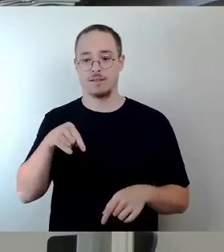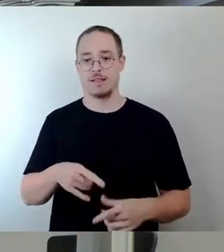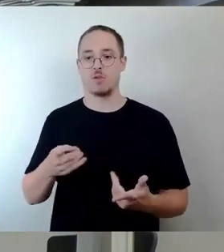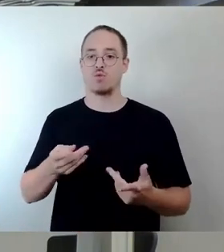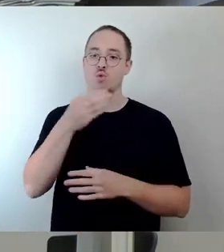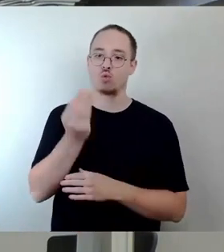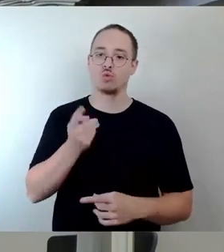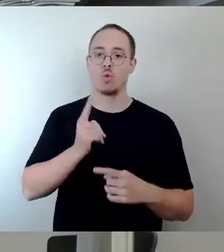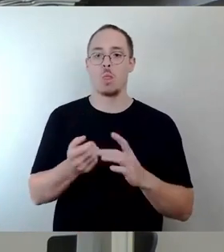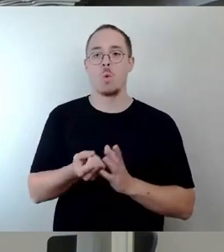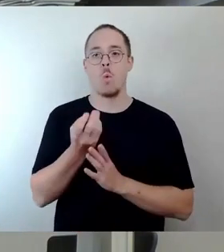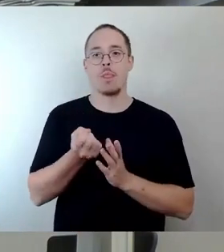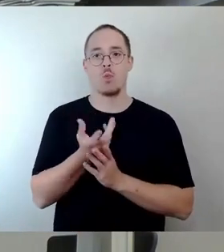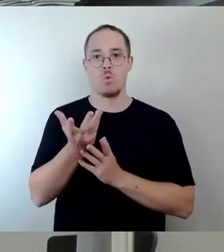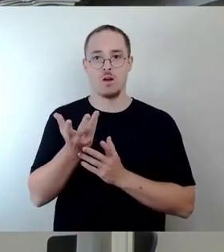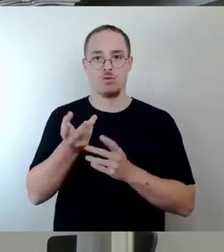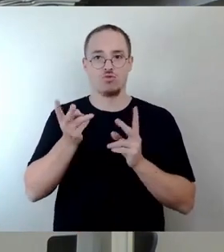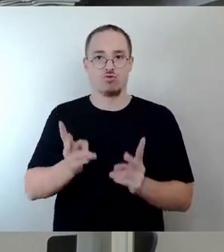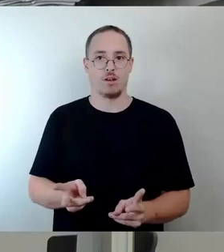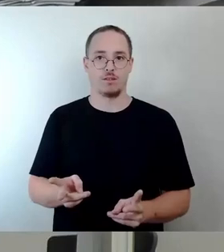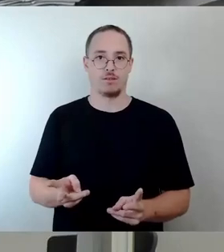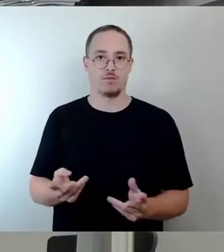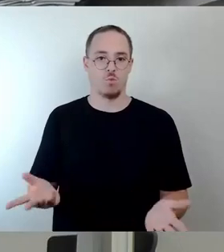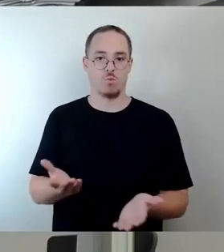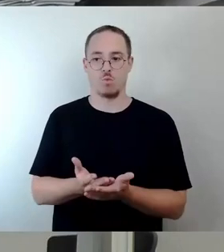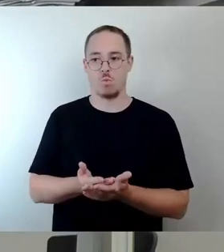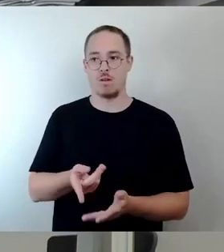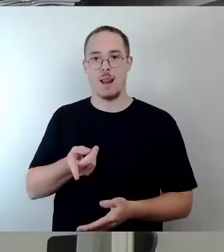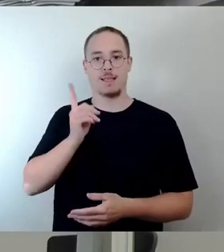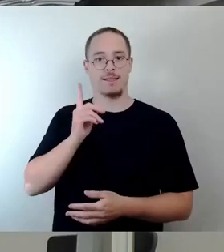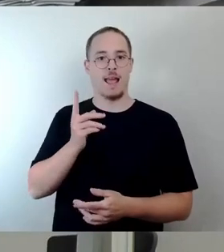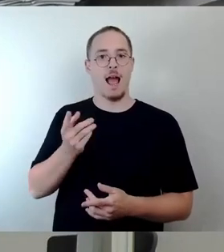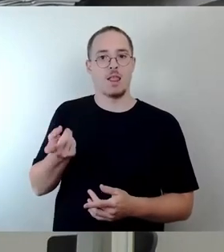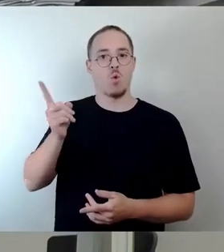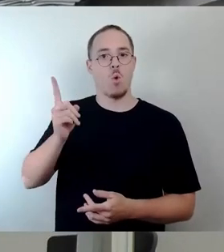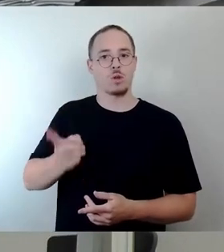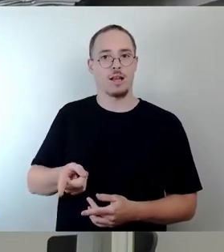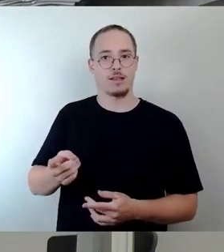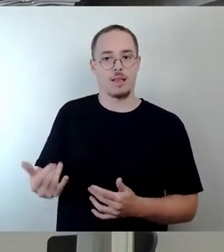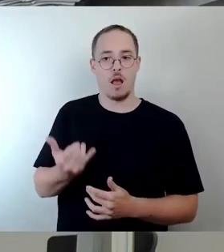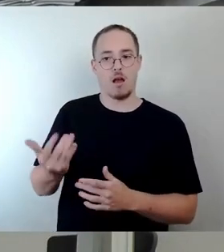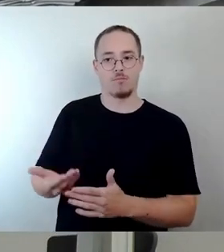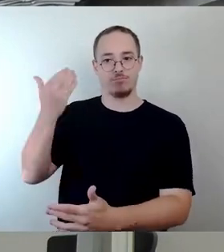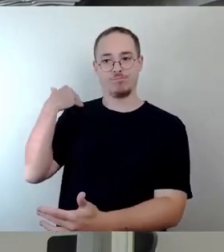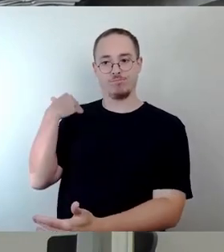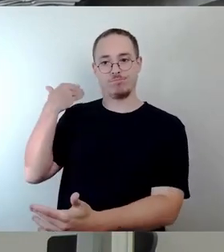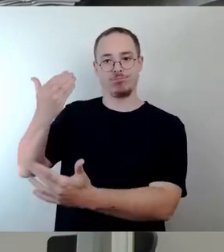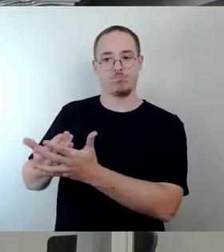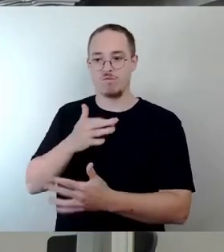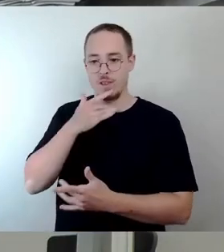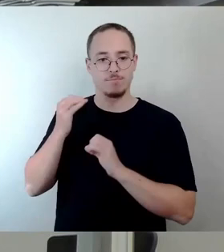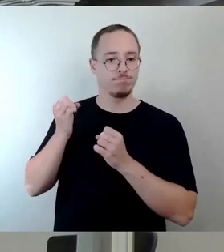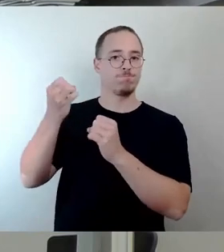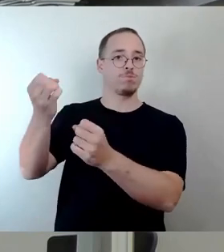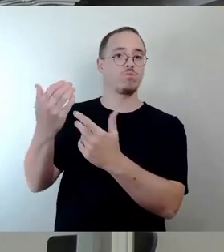Kulturstadt lebt nicht nur von dem, was sie die letzten 100 Jahre sich erarbeitet hat, wo auch viele Menschen außerhalb von Dresden mitgearbeitet haben, sondern eben auch